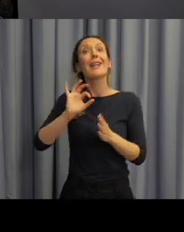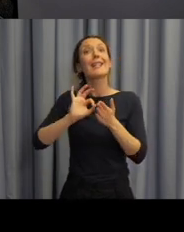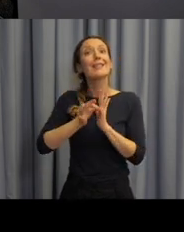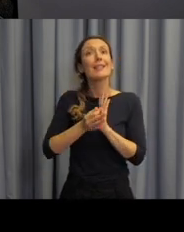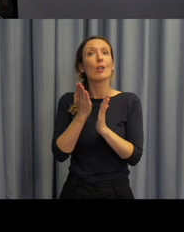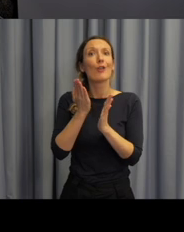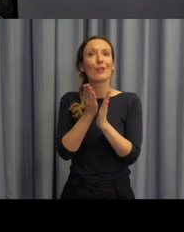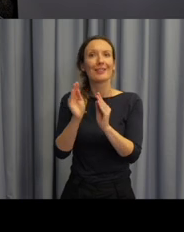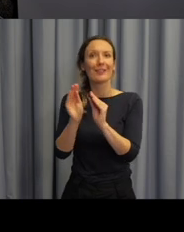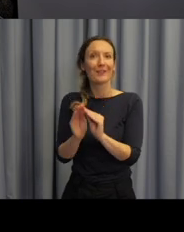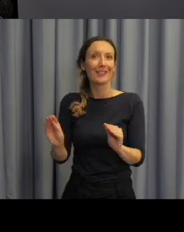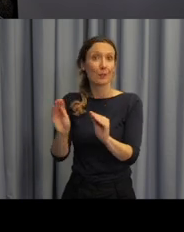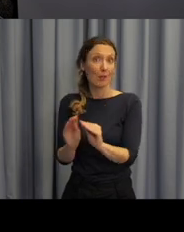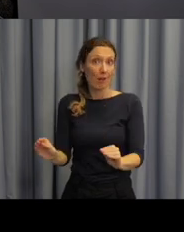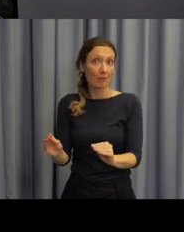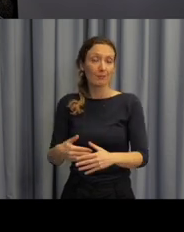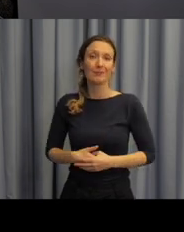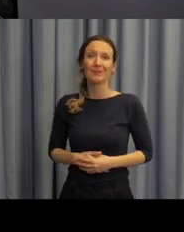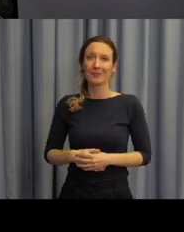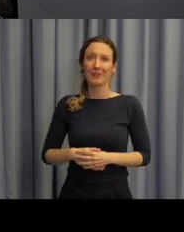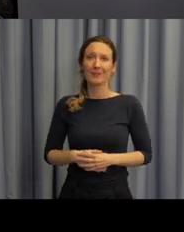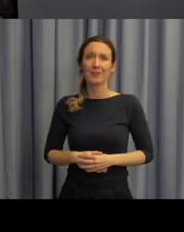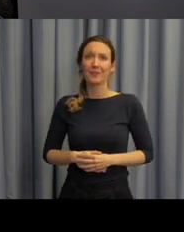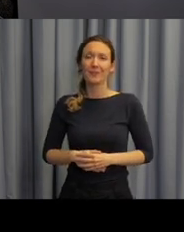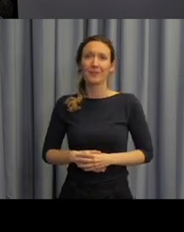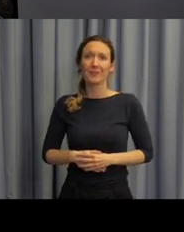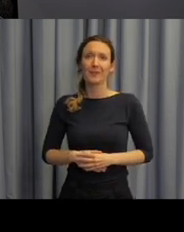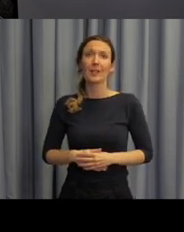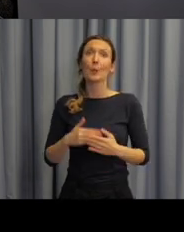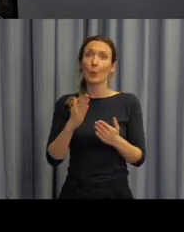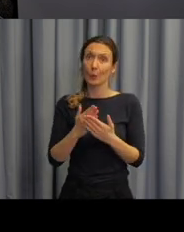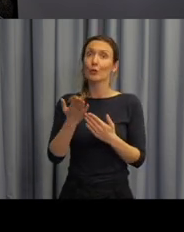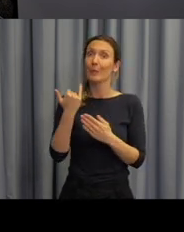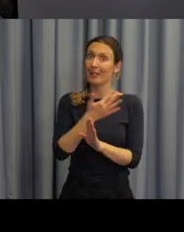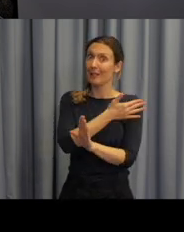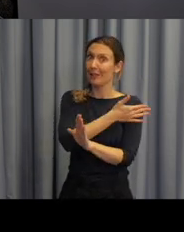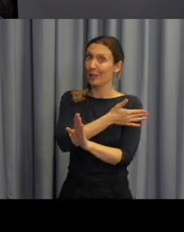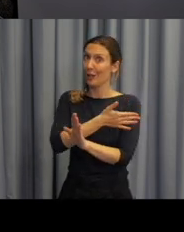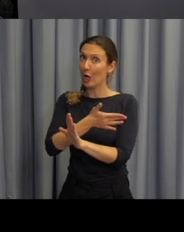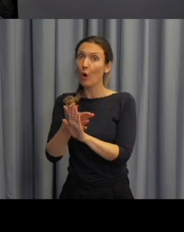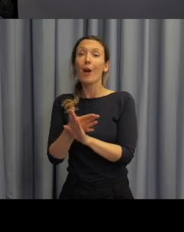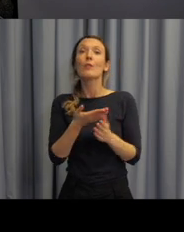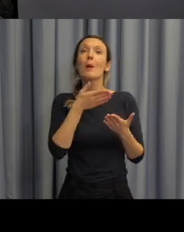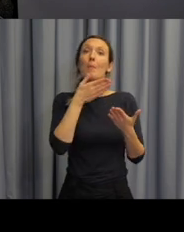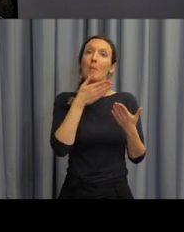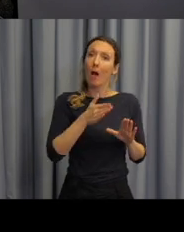když jsme z žáky prošli horizontální prezentaci těch frekventovaných pádu v češtině.